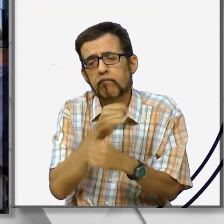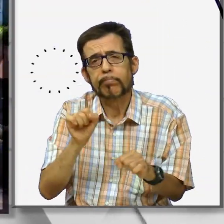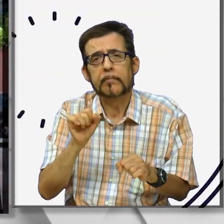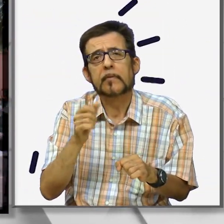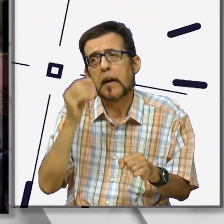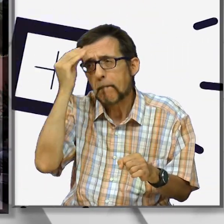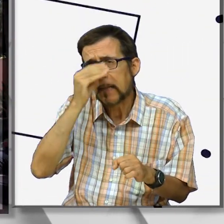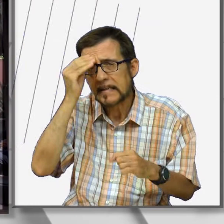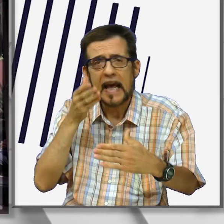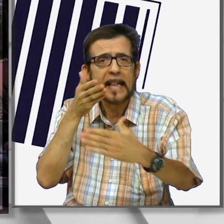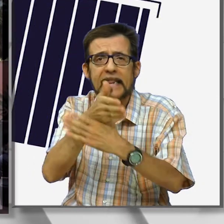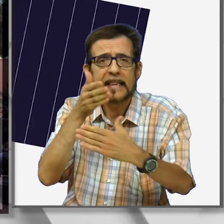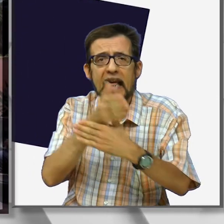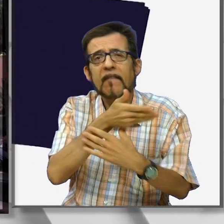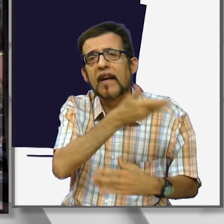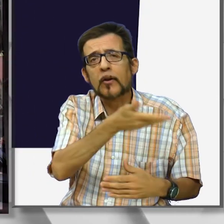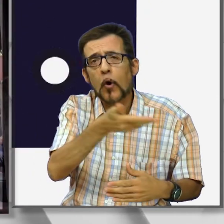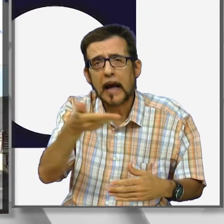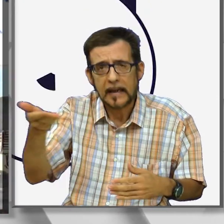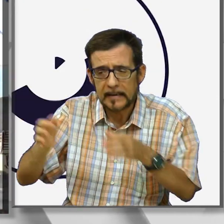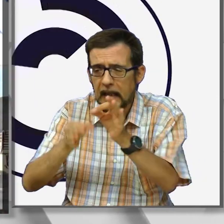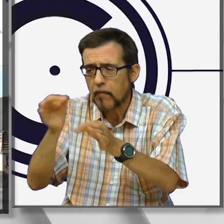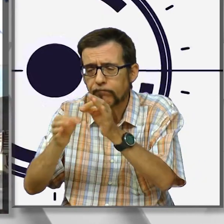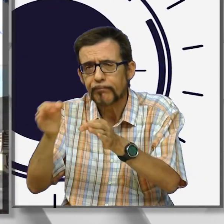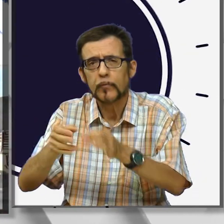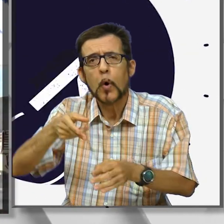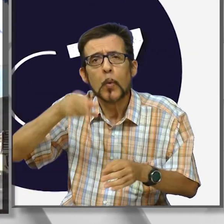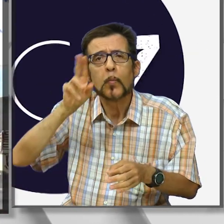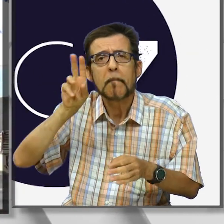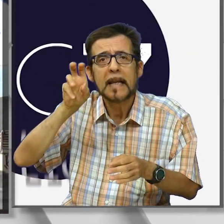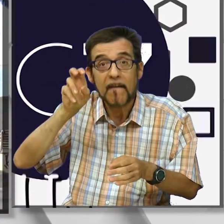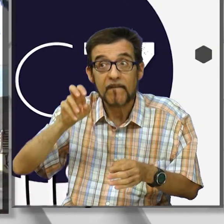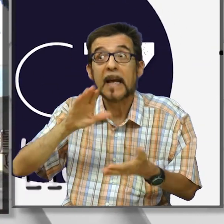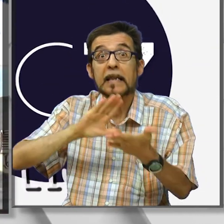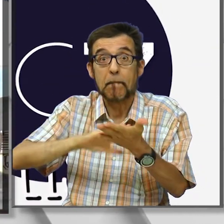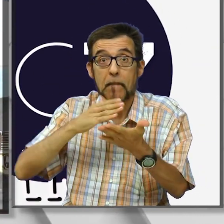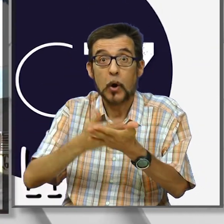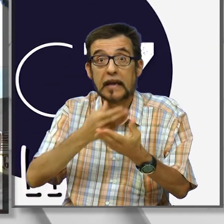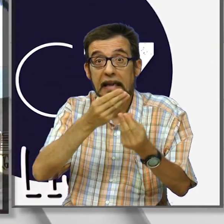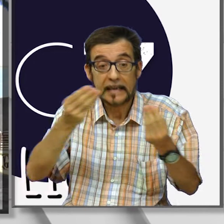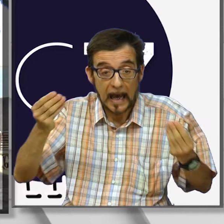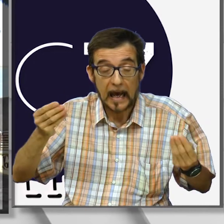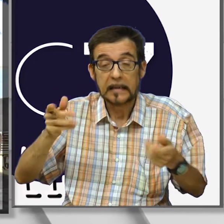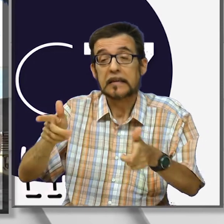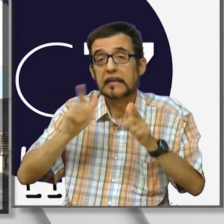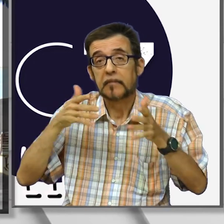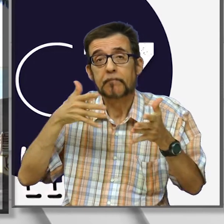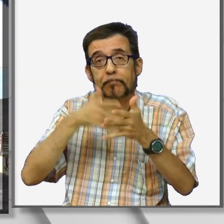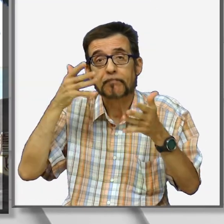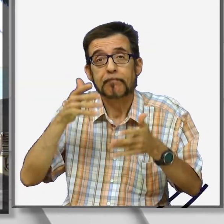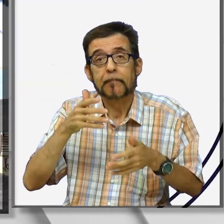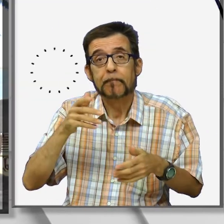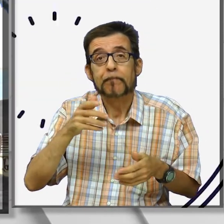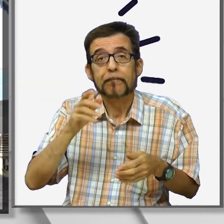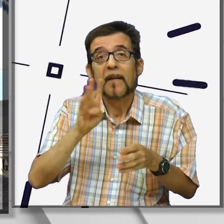tutto l'intervento caritativo che nel 2020 è stato davvero importante a favore di quanti sono stati colpiti dalla pandemia o dalla